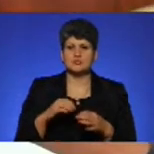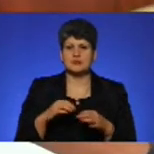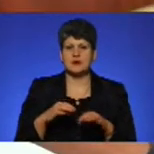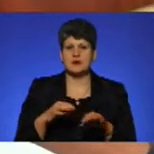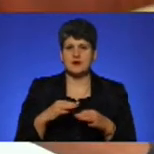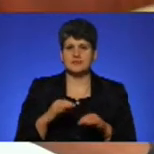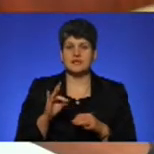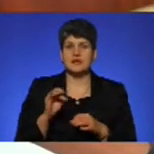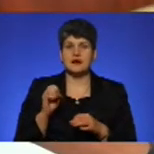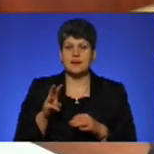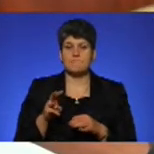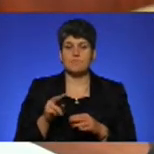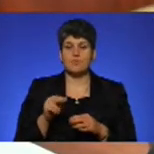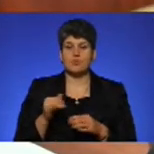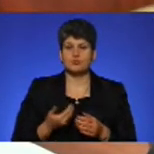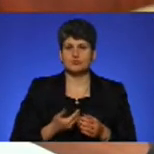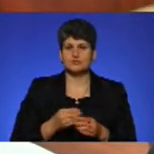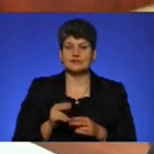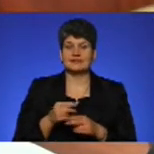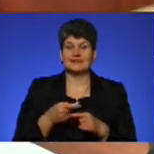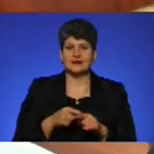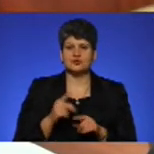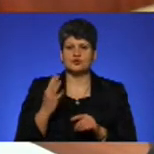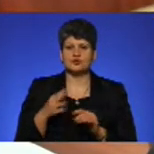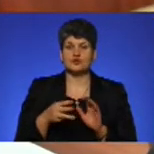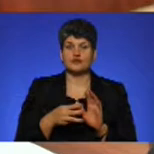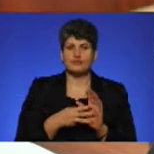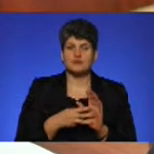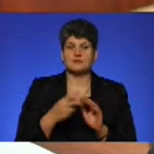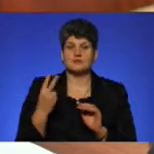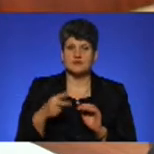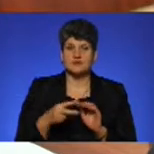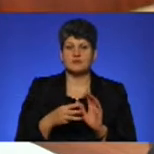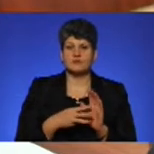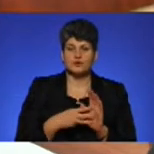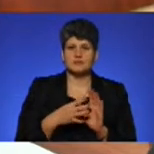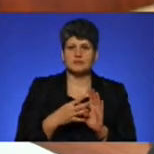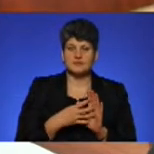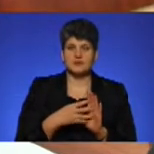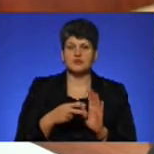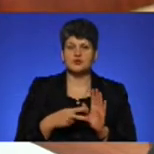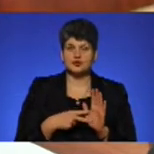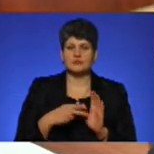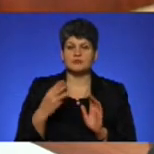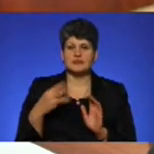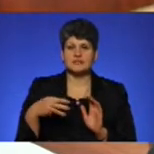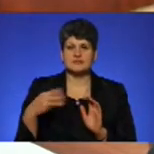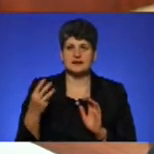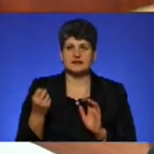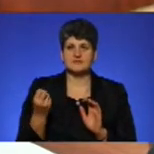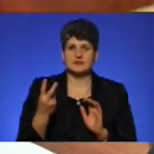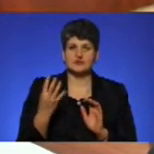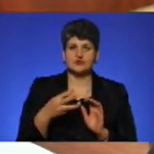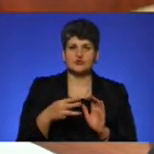побут техніки. Це 48, 20, 8, 9, 7, 33, 12, 35, 47,